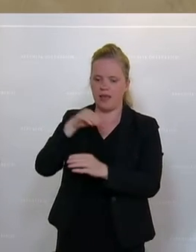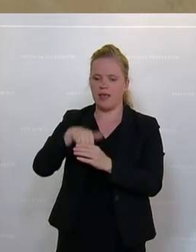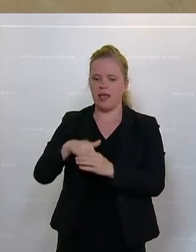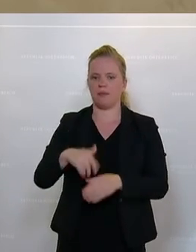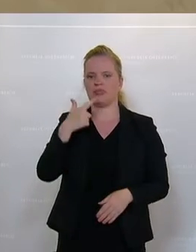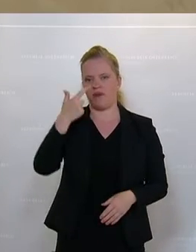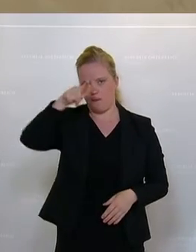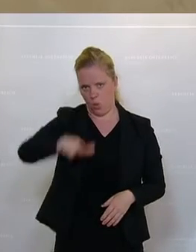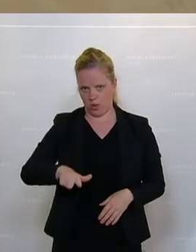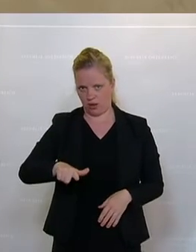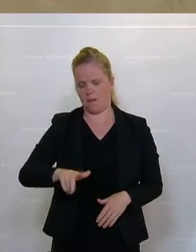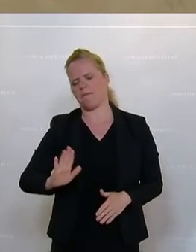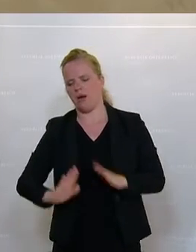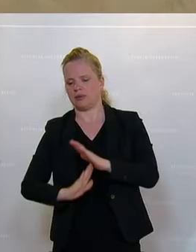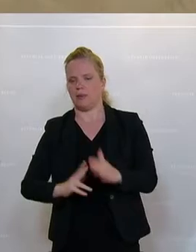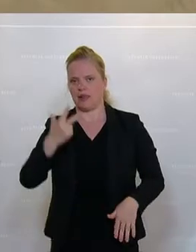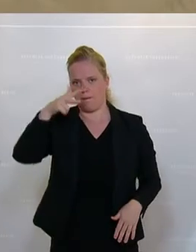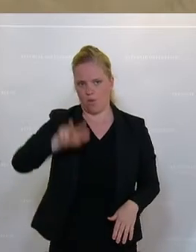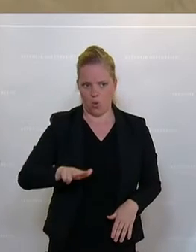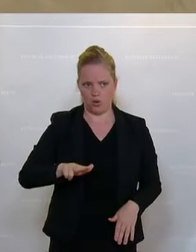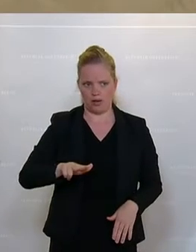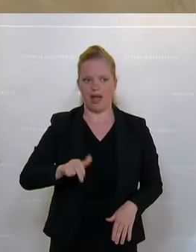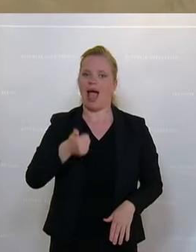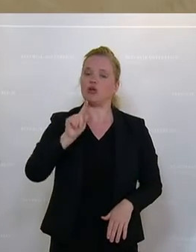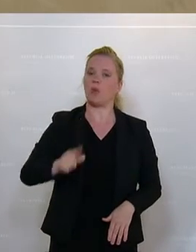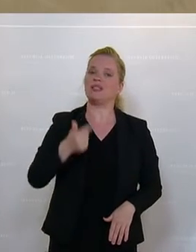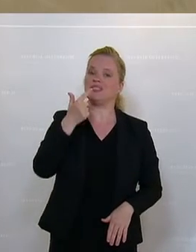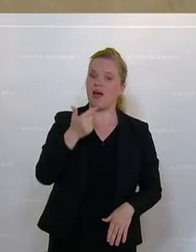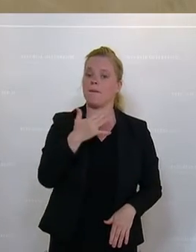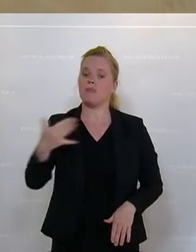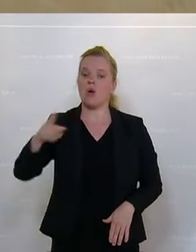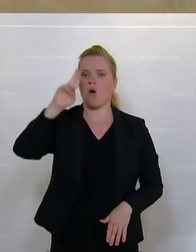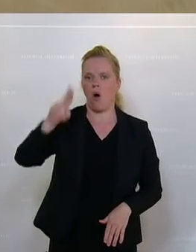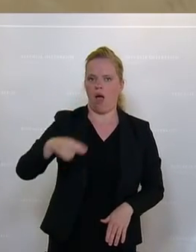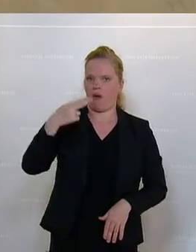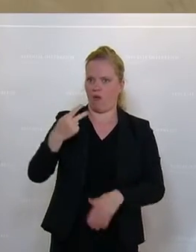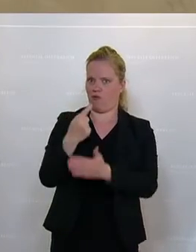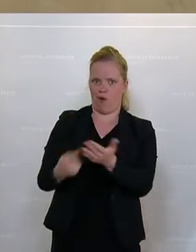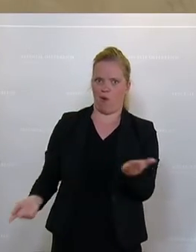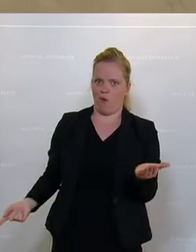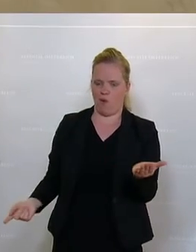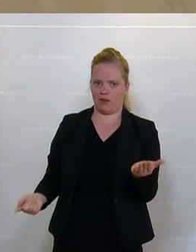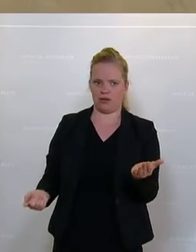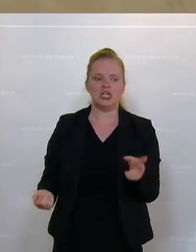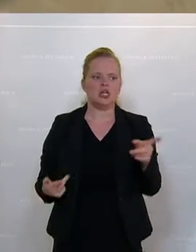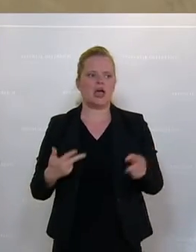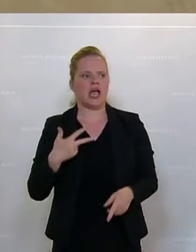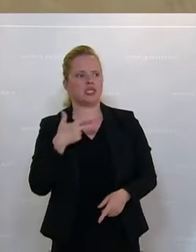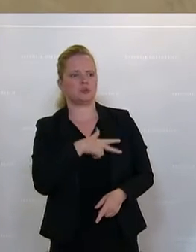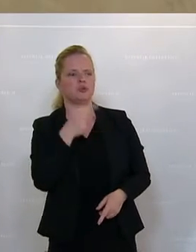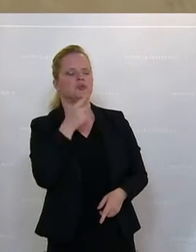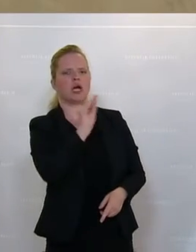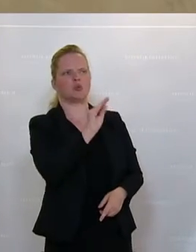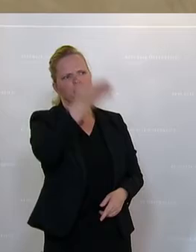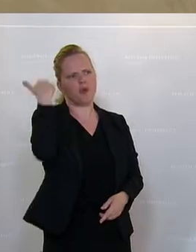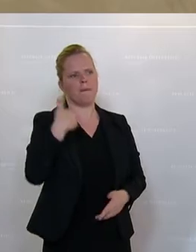von zwei Monaten, maximal drei Monaten, 1,2 Millionen Euro versenkt werden. Dann sagt man so salopp zur SPÖ hinüber, ihr habt